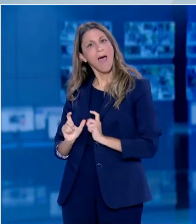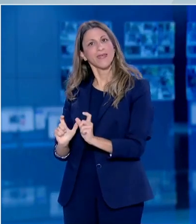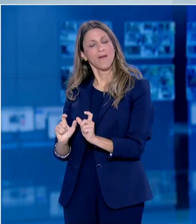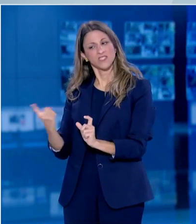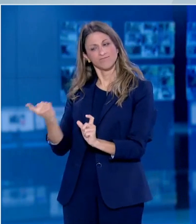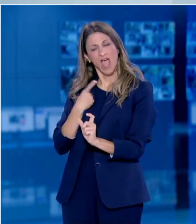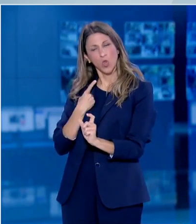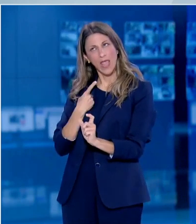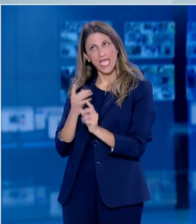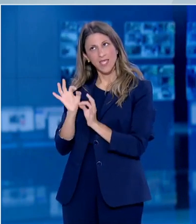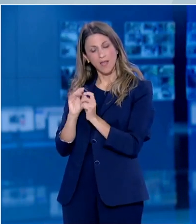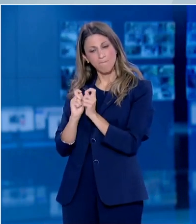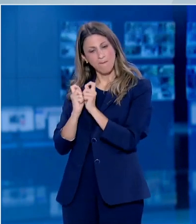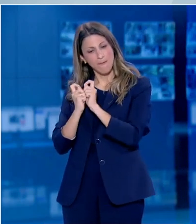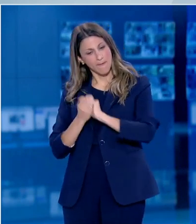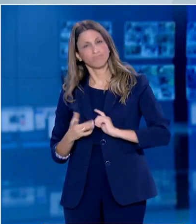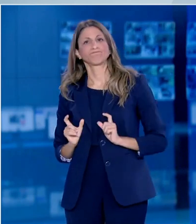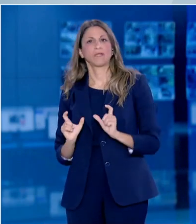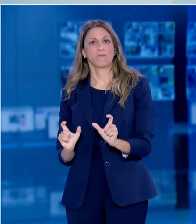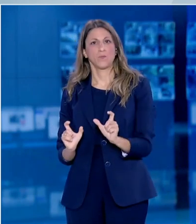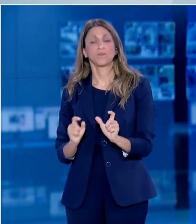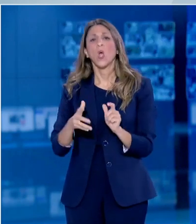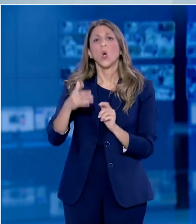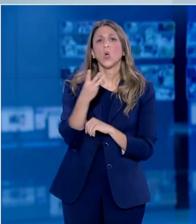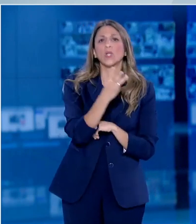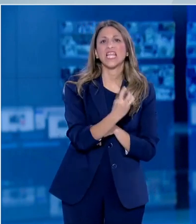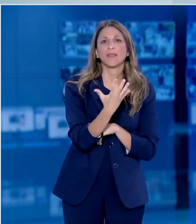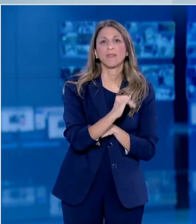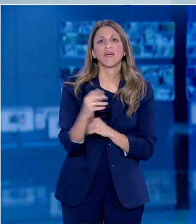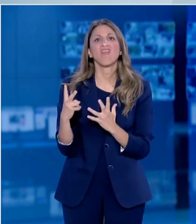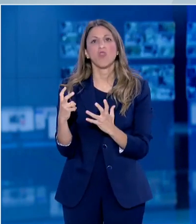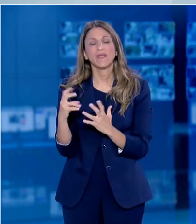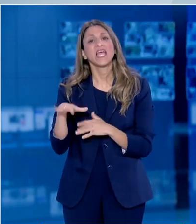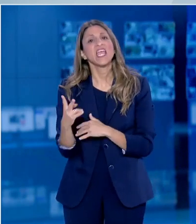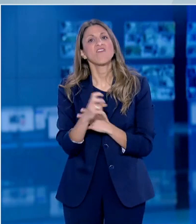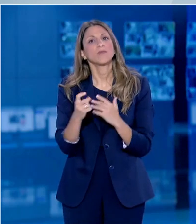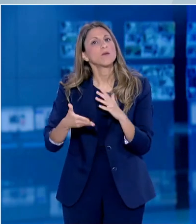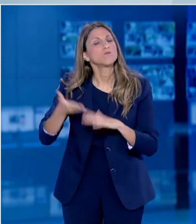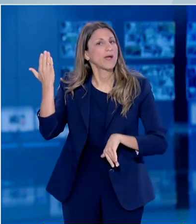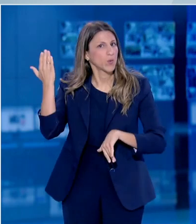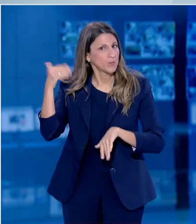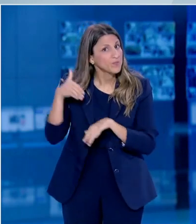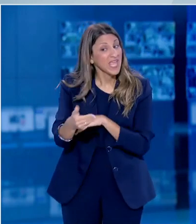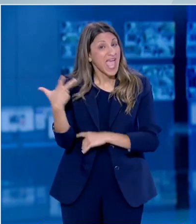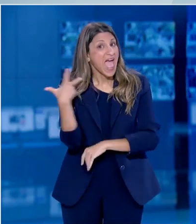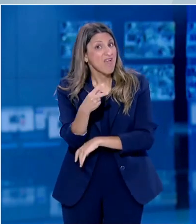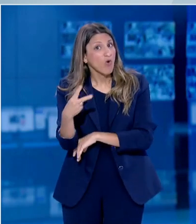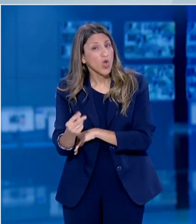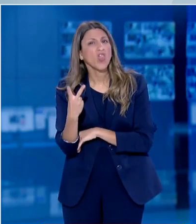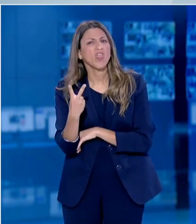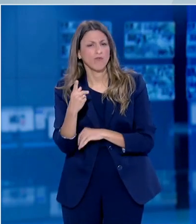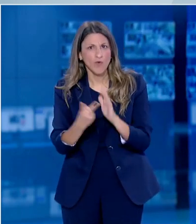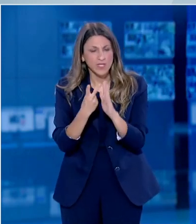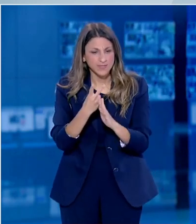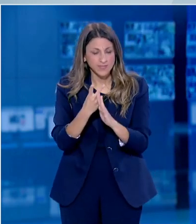Αυτή τη στιγμή το εμβόλιο εξετάζεται για άτομα ηλικίας 55 με 70 και 71 και άνω. Ενώ το εμβόλιο χορηγείται σε δύο δόσεις με